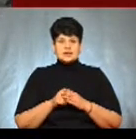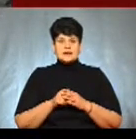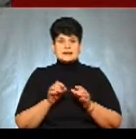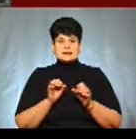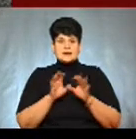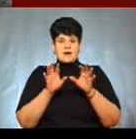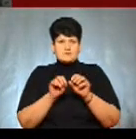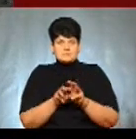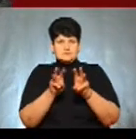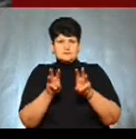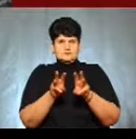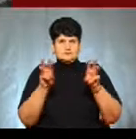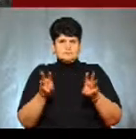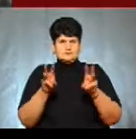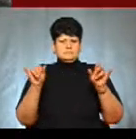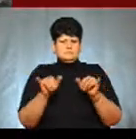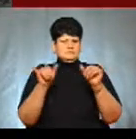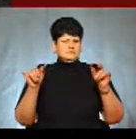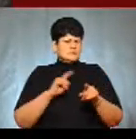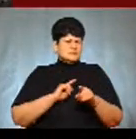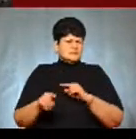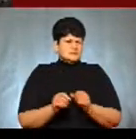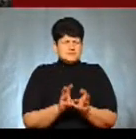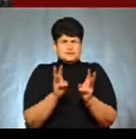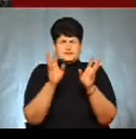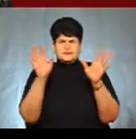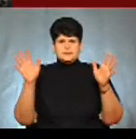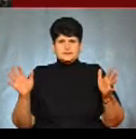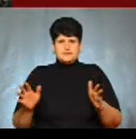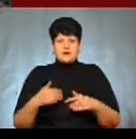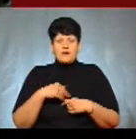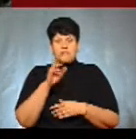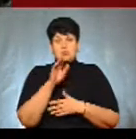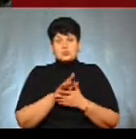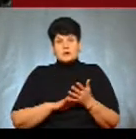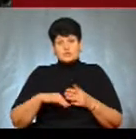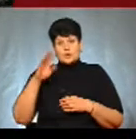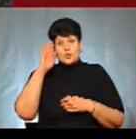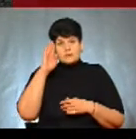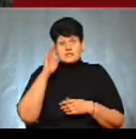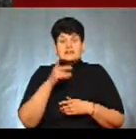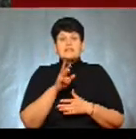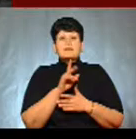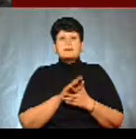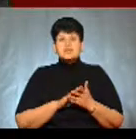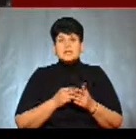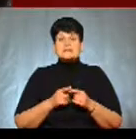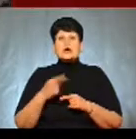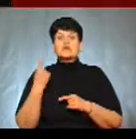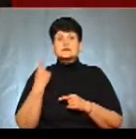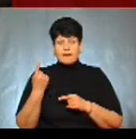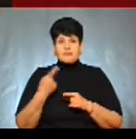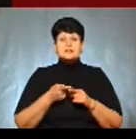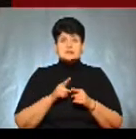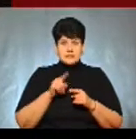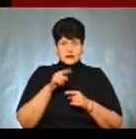полетіла, а суха трава, вона моментом горить. Розумієш? Я вибачаюся того хлопця. Та ти вибачаєшся то одне. Ти